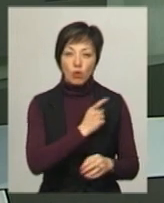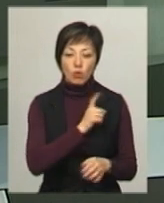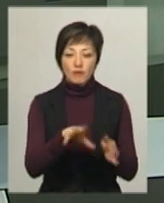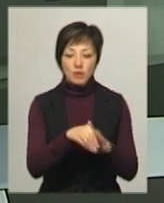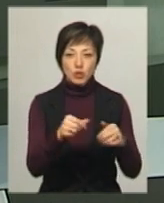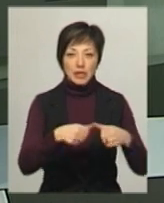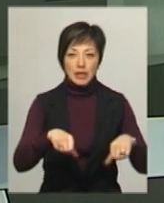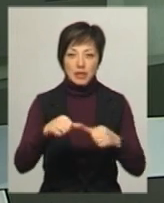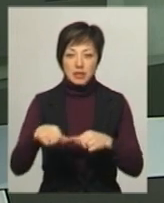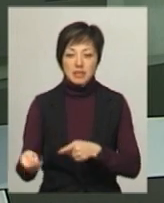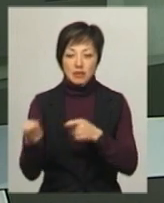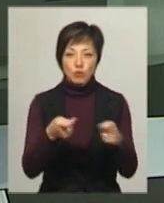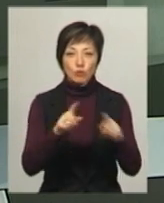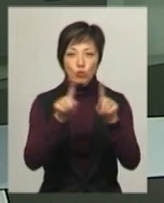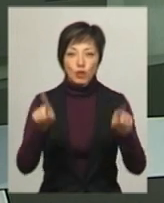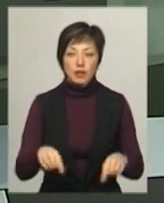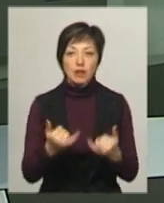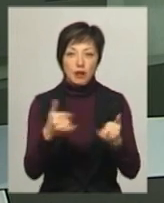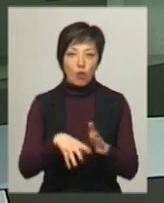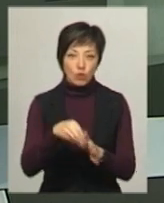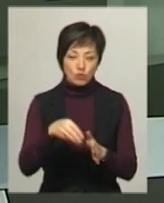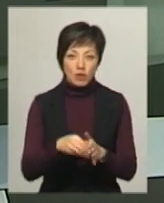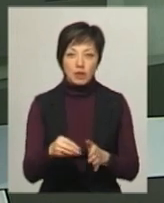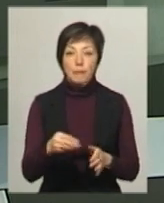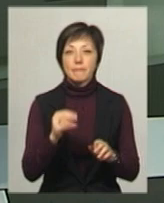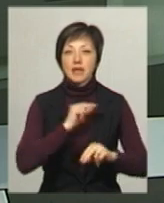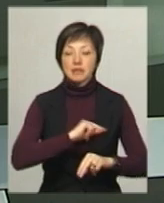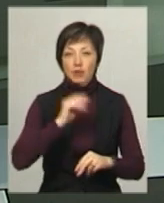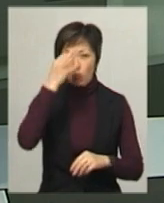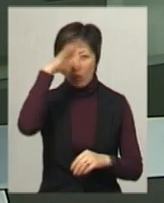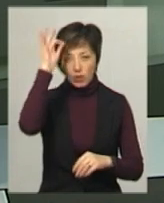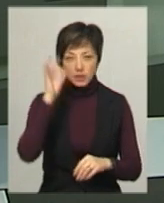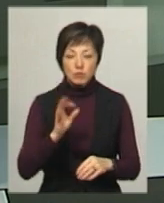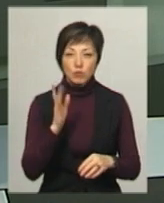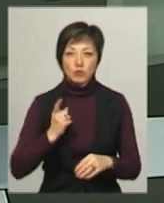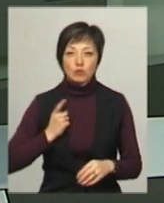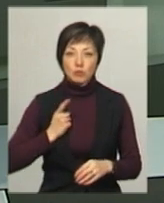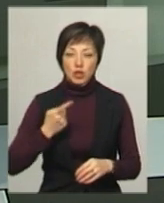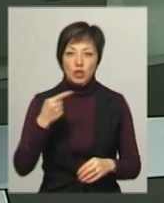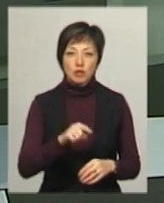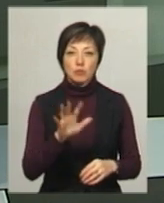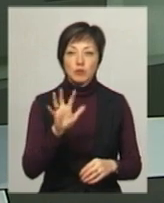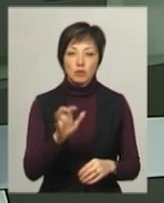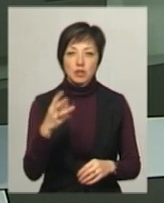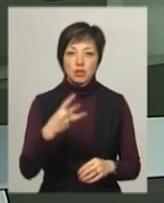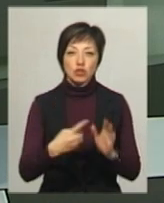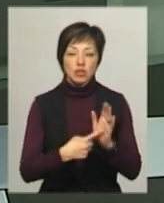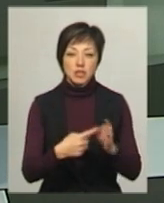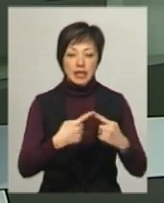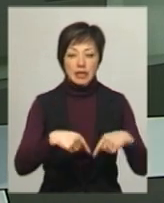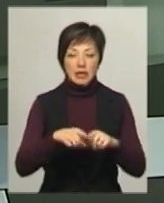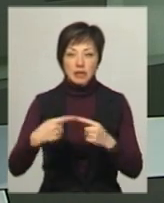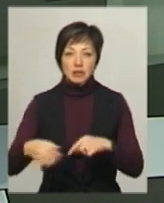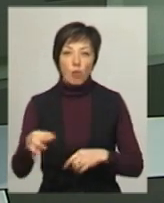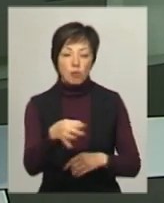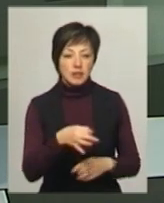дільниці, на які завозять бюлетені для голосування. Нагадаю, працівники поліції нестимуть службу на 1536 дільницях